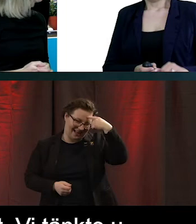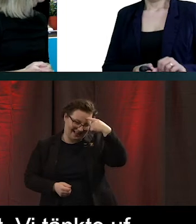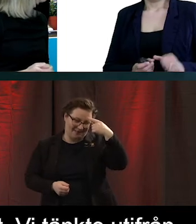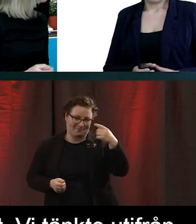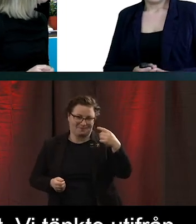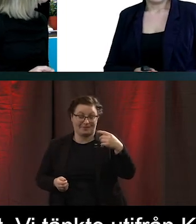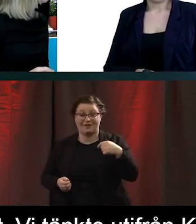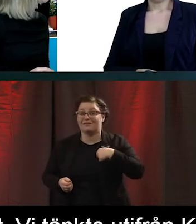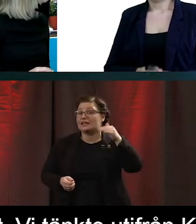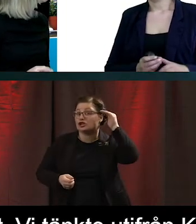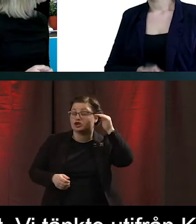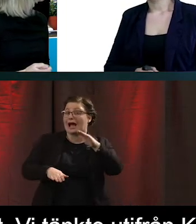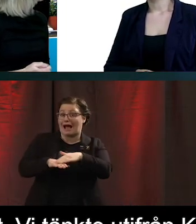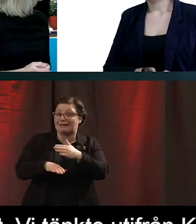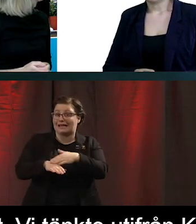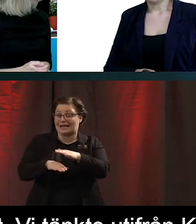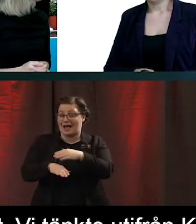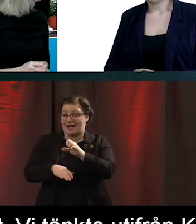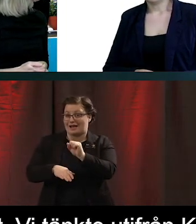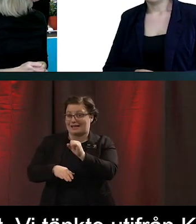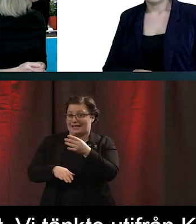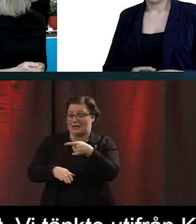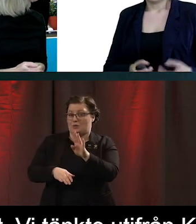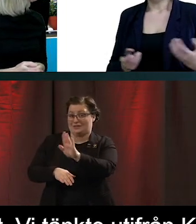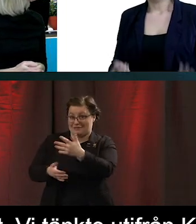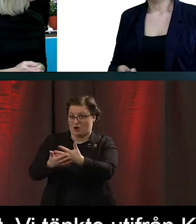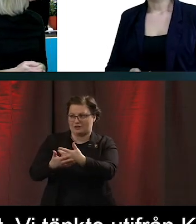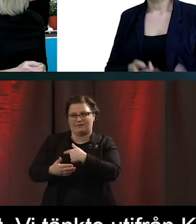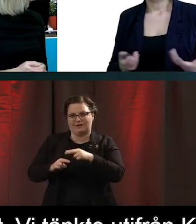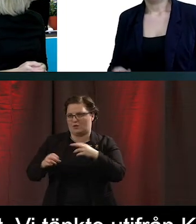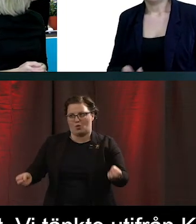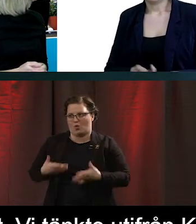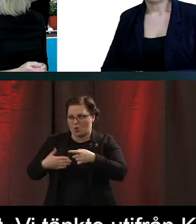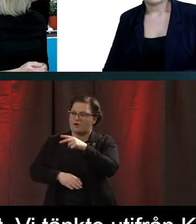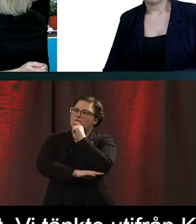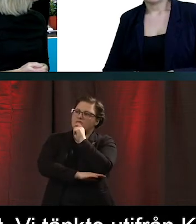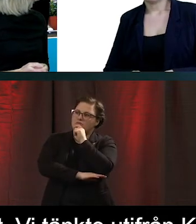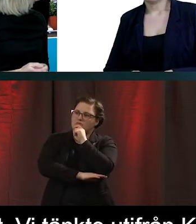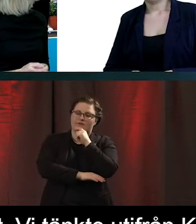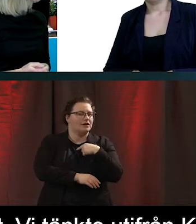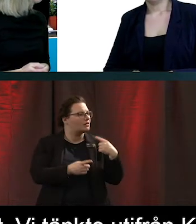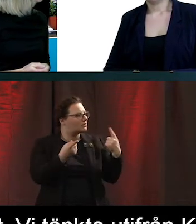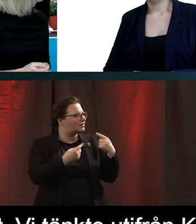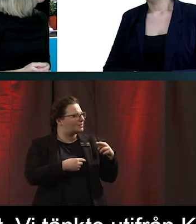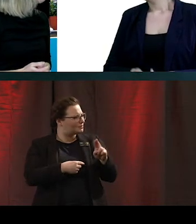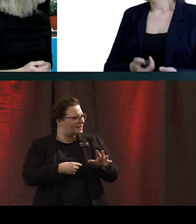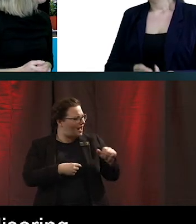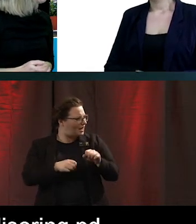utifrån Katarinas föreläsning som vi blev jätteinspirerade av. Att alla borde tänka på digitalisering på det här sättet.